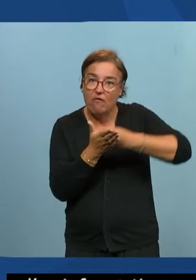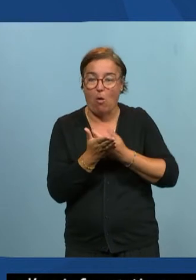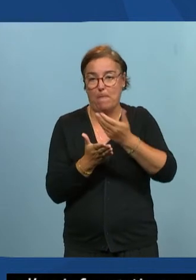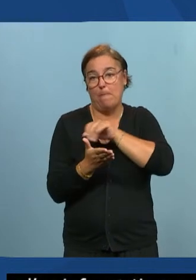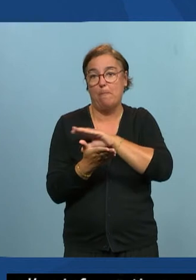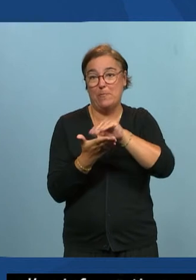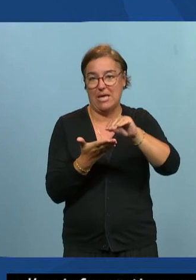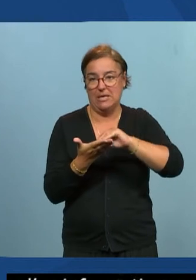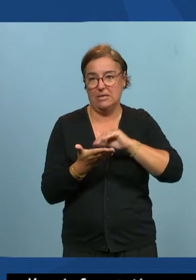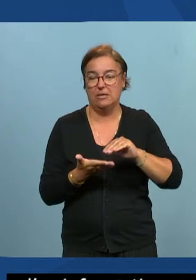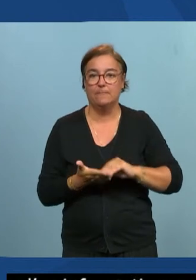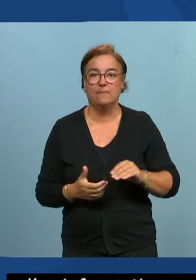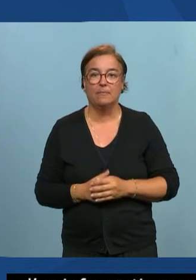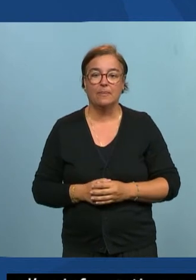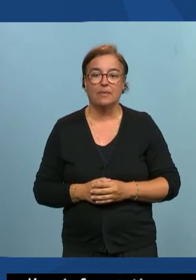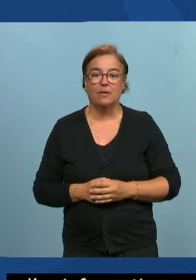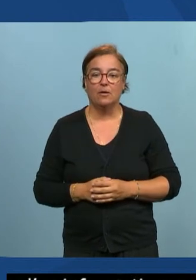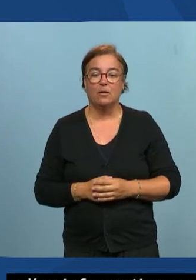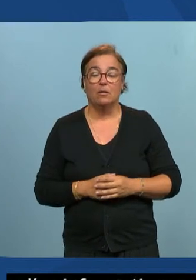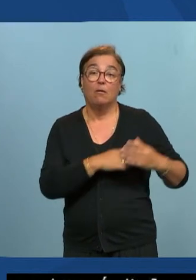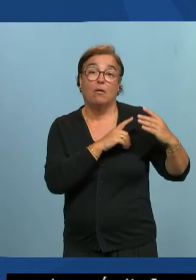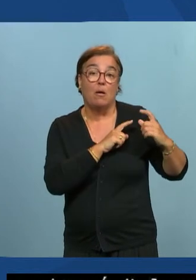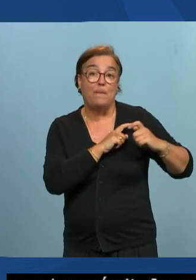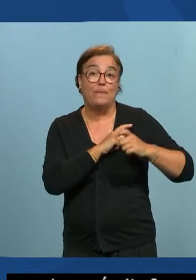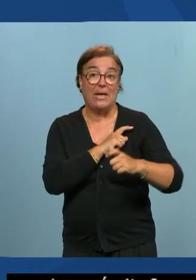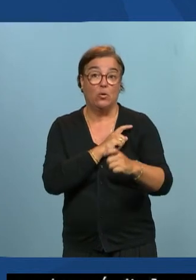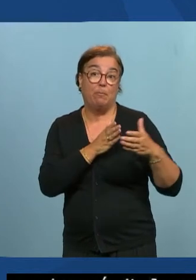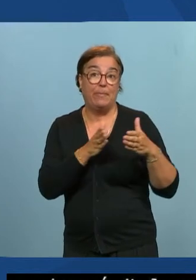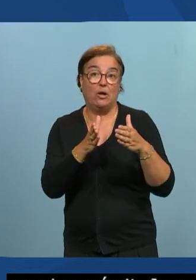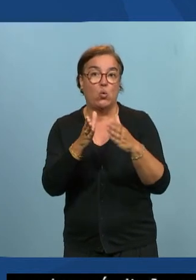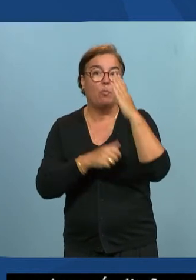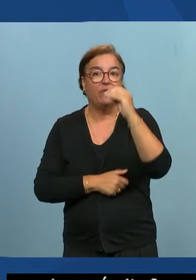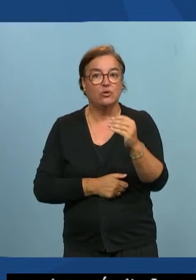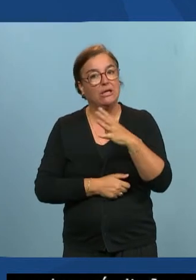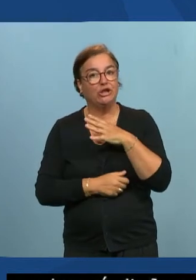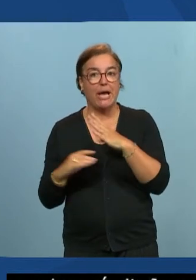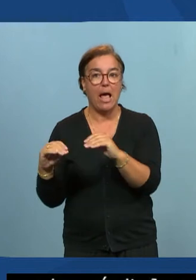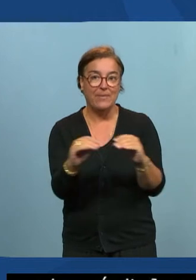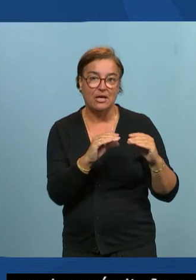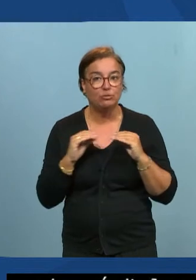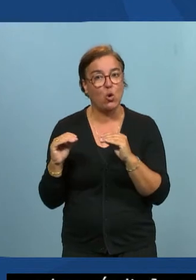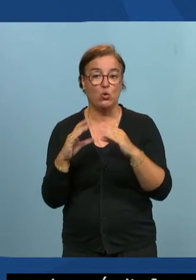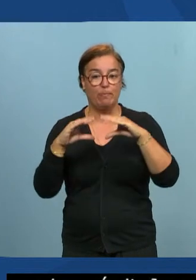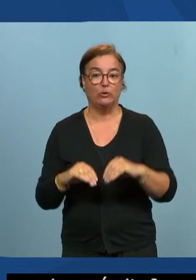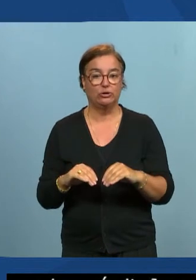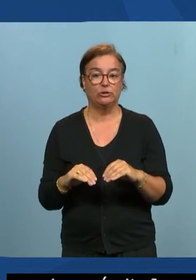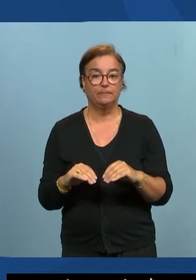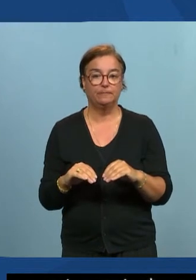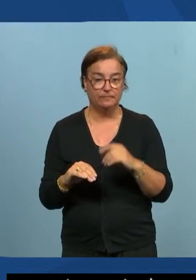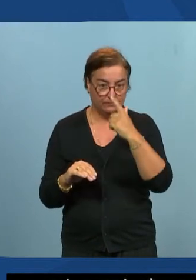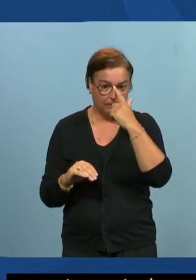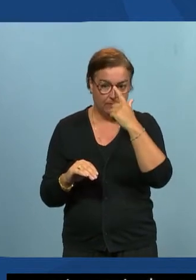dans mon test professionnel j'ai pu avoir un aménagement de postes face à BOTH qui